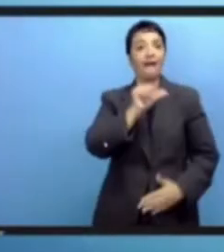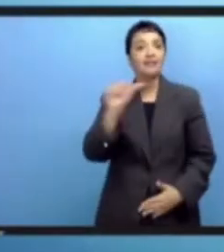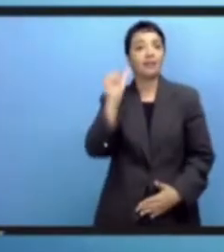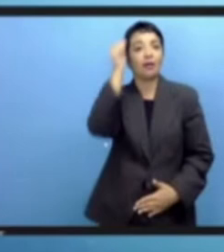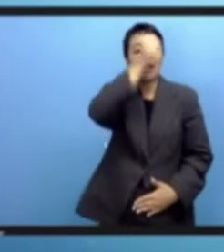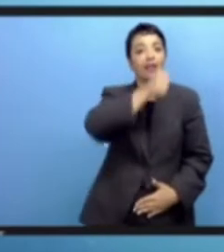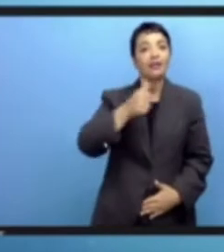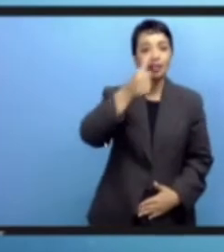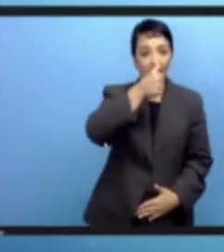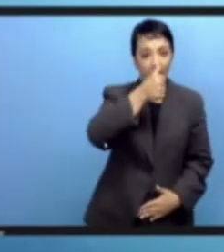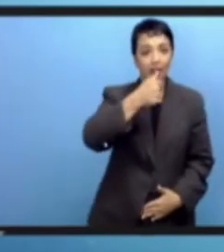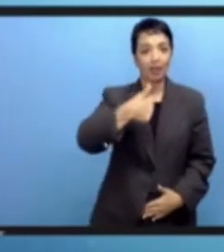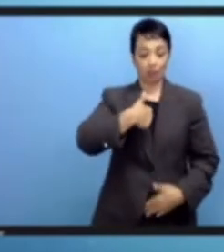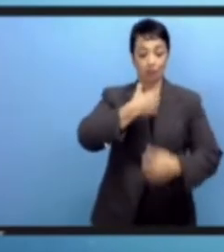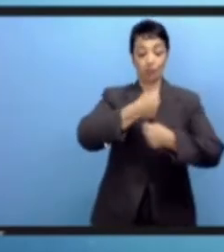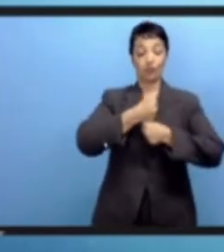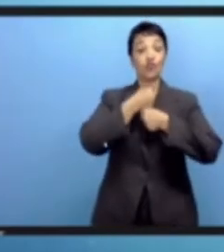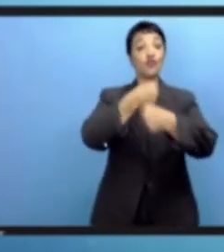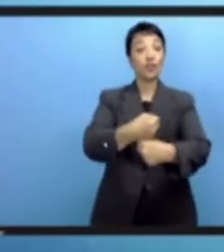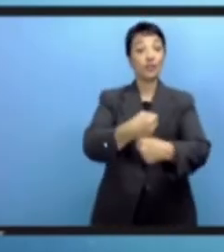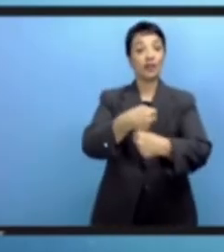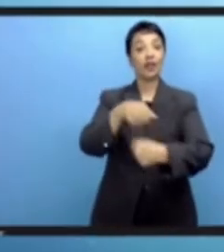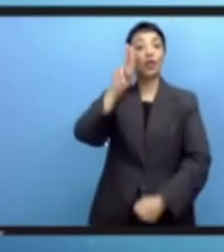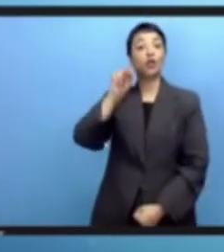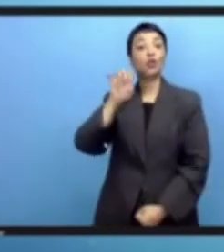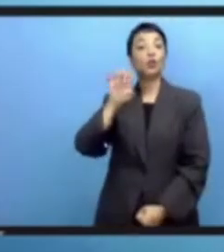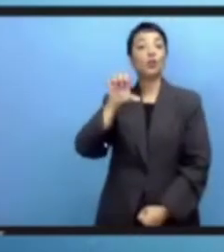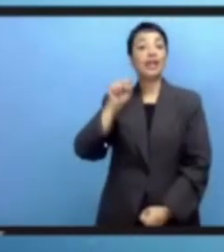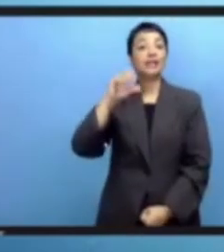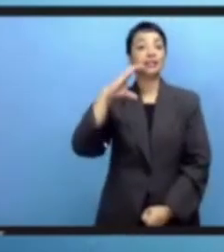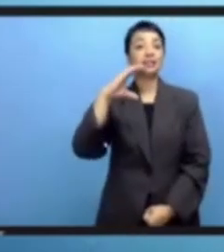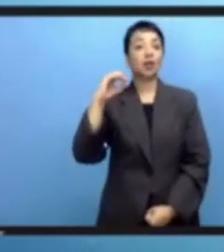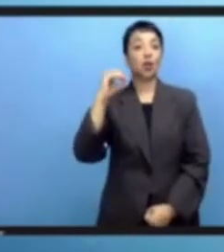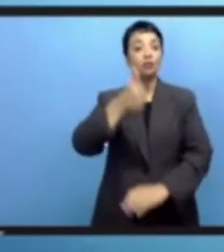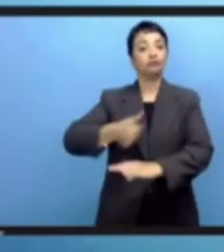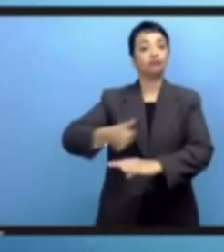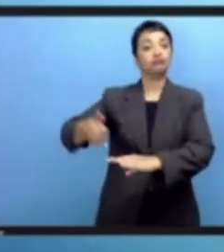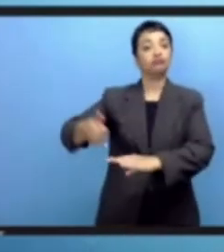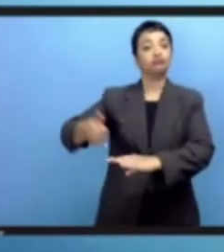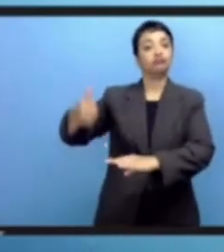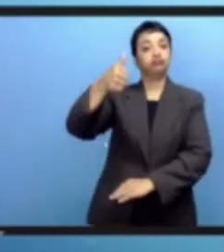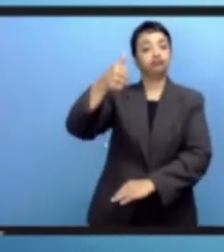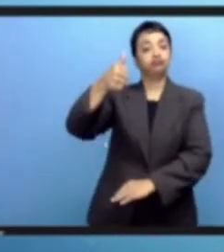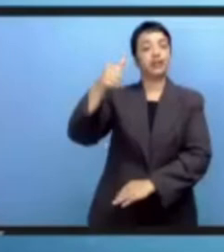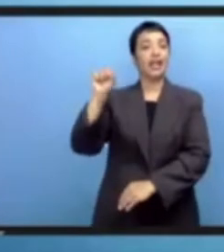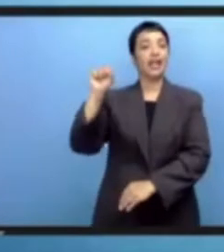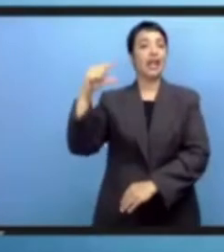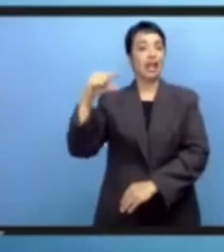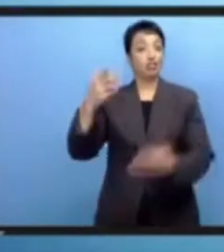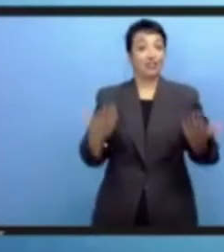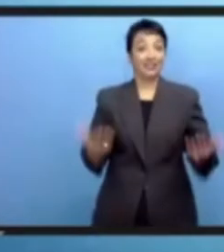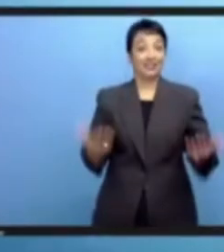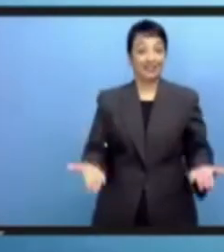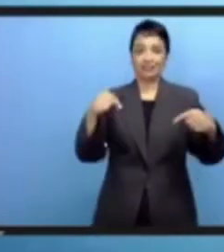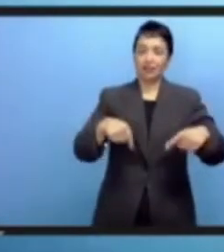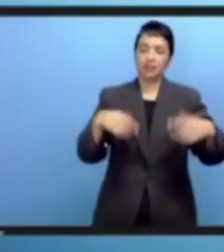كممثل لمنظمة اليونيسكو المدير العام في هذا